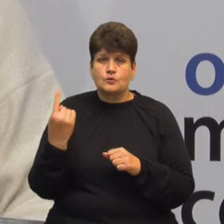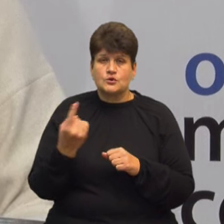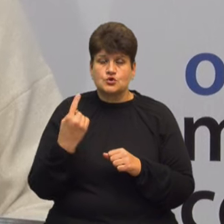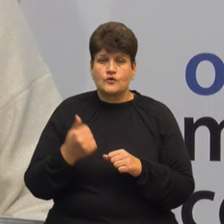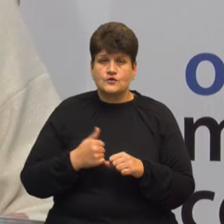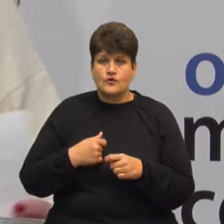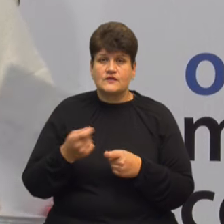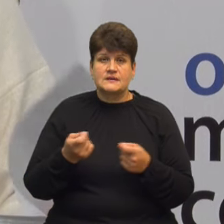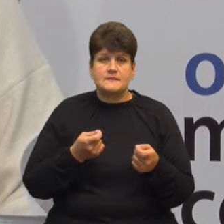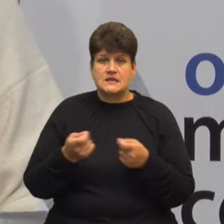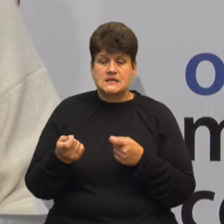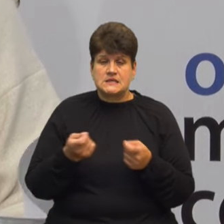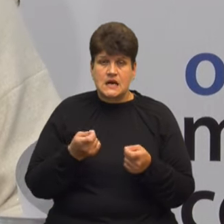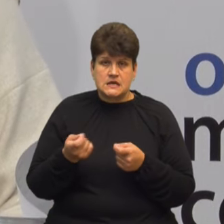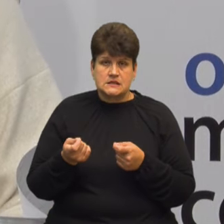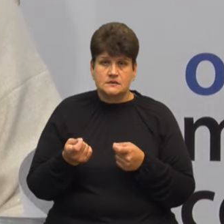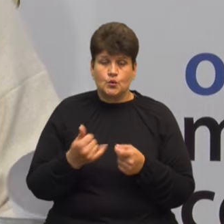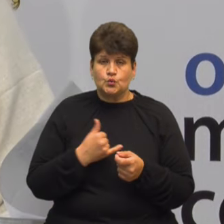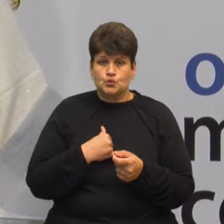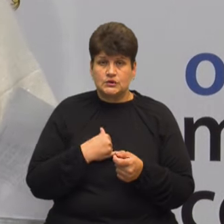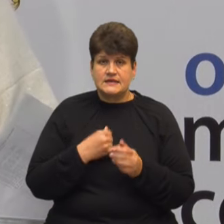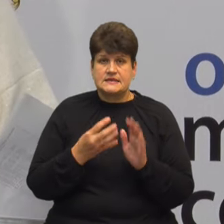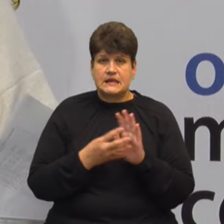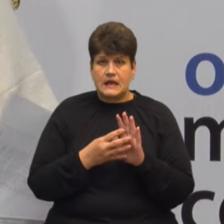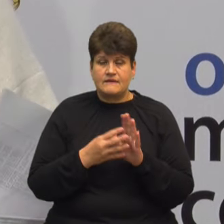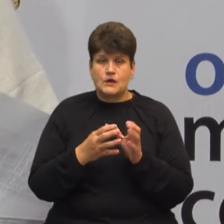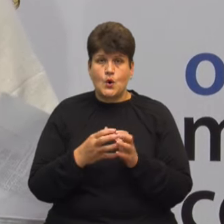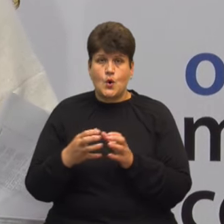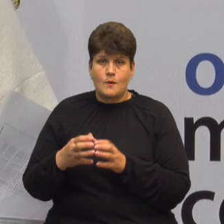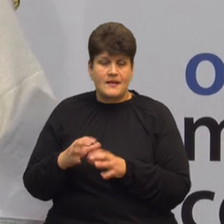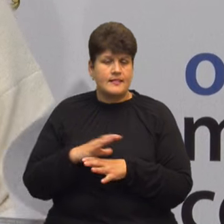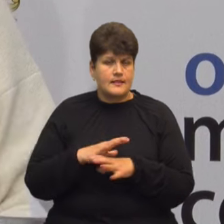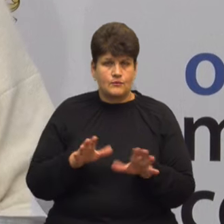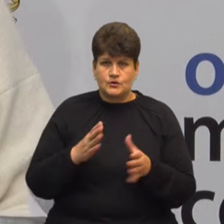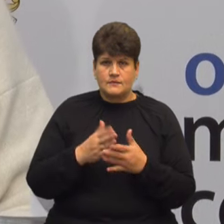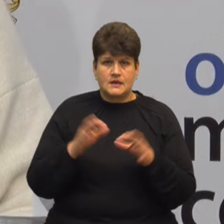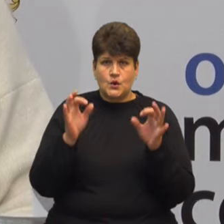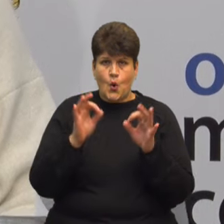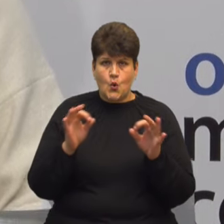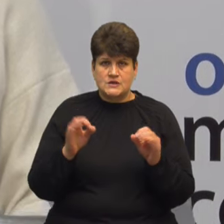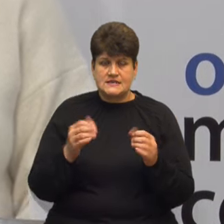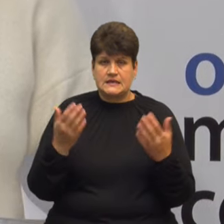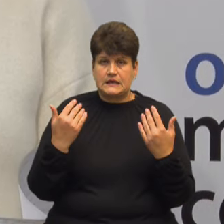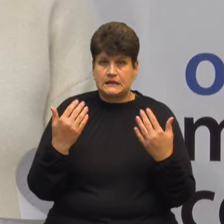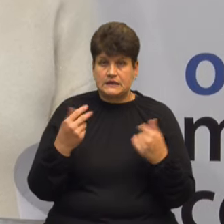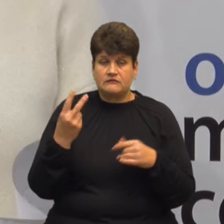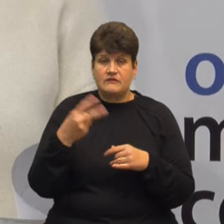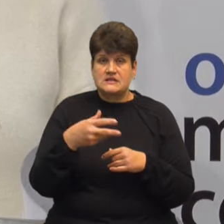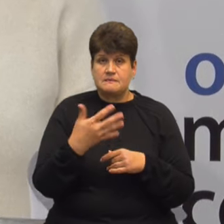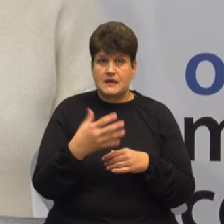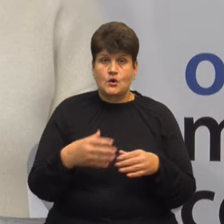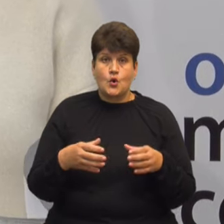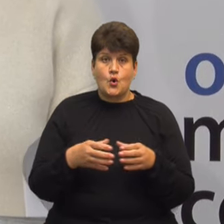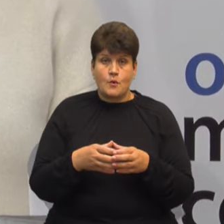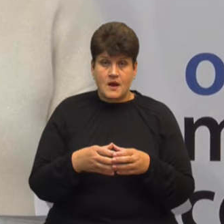військової адміністрації У нас 9 громад не будуть мати осінніх канікул, 25 громад